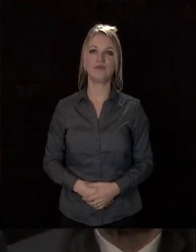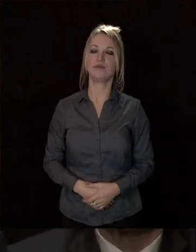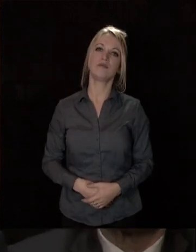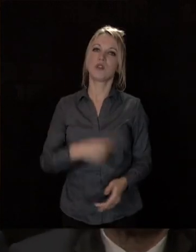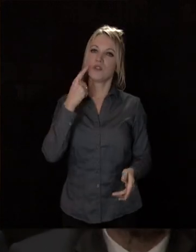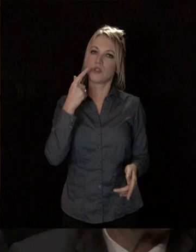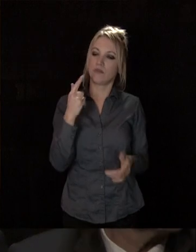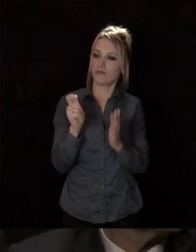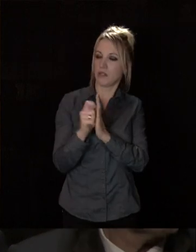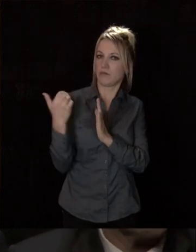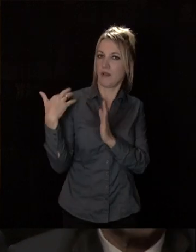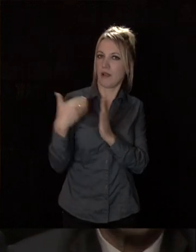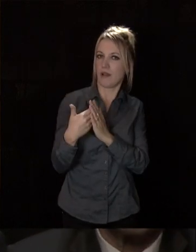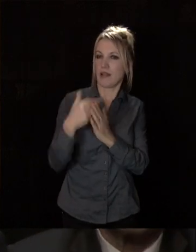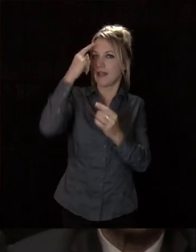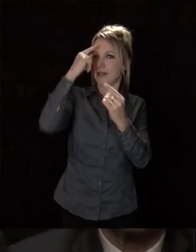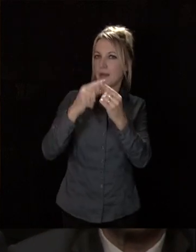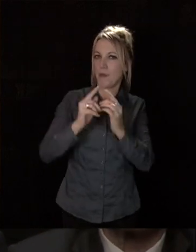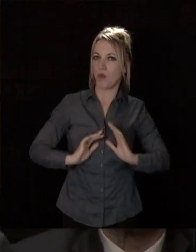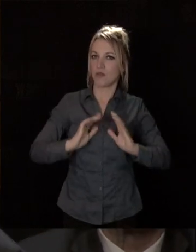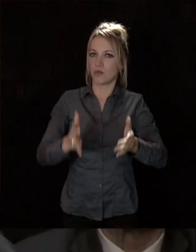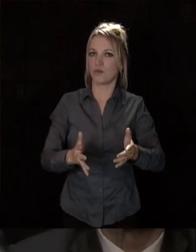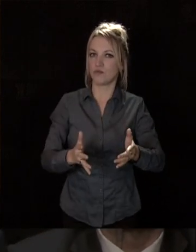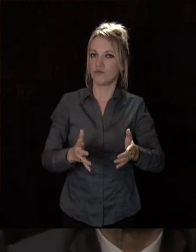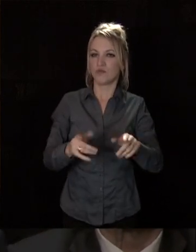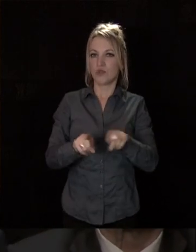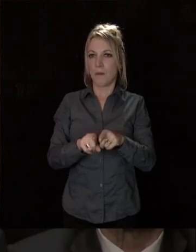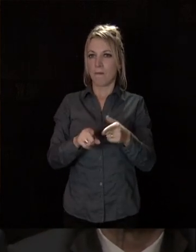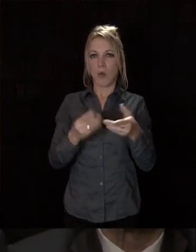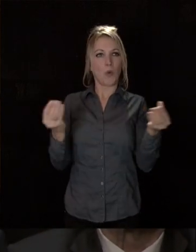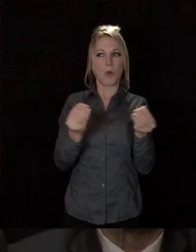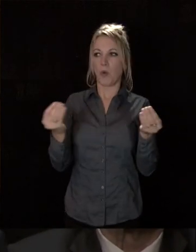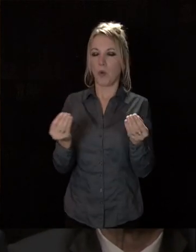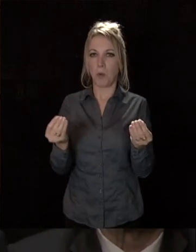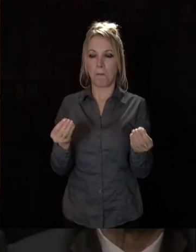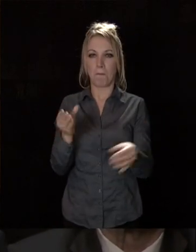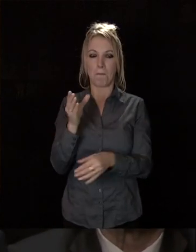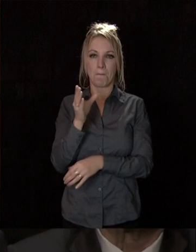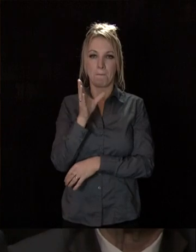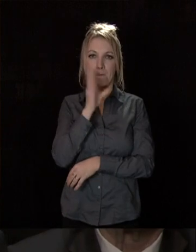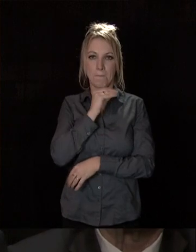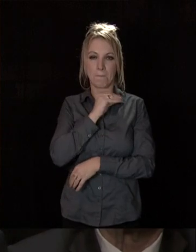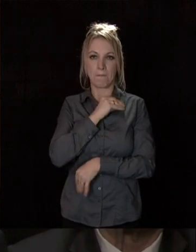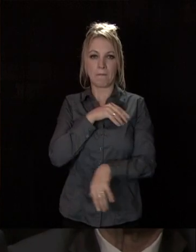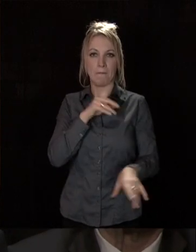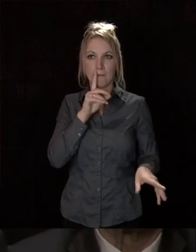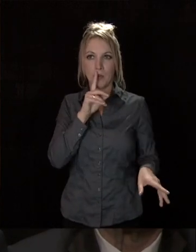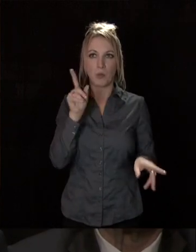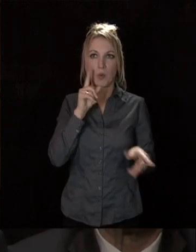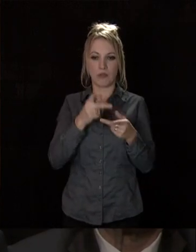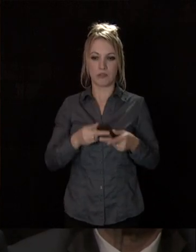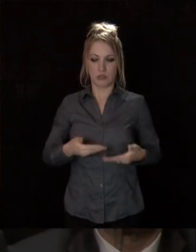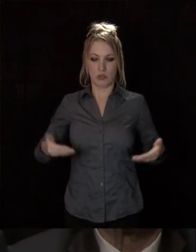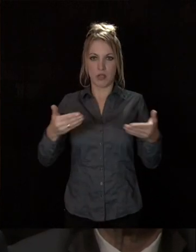semblerait que, depuis quelque temps, le thème de l'engagement ait quelque peu déserté les conversations. C'est sans doute que, dans les temps que nous vivons,